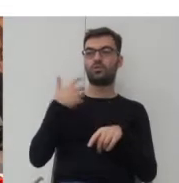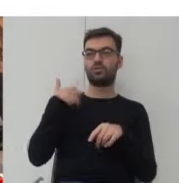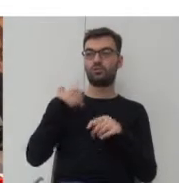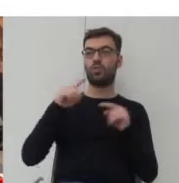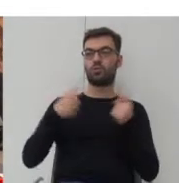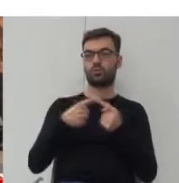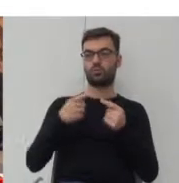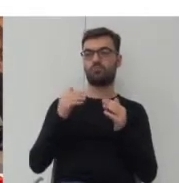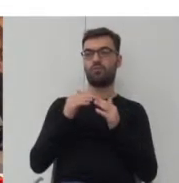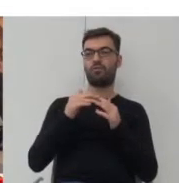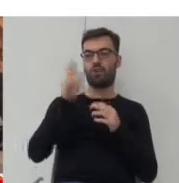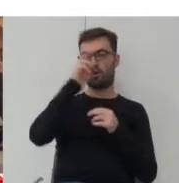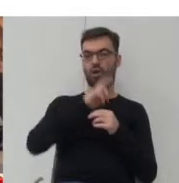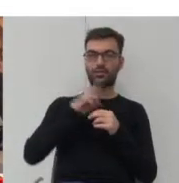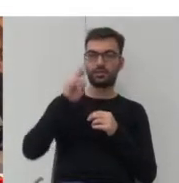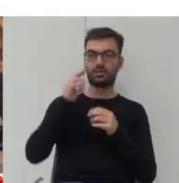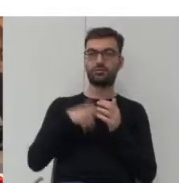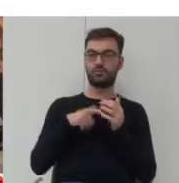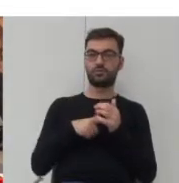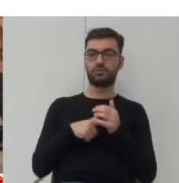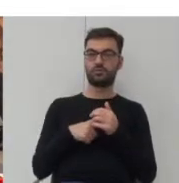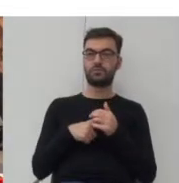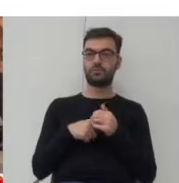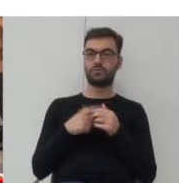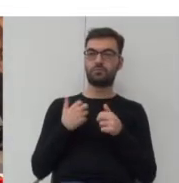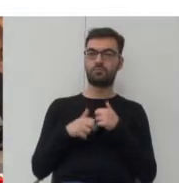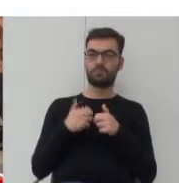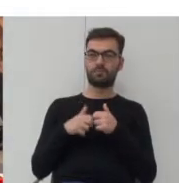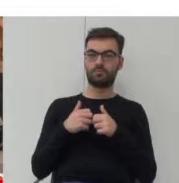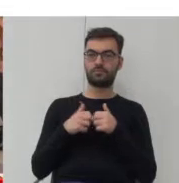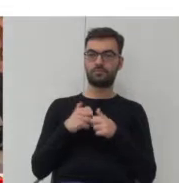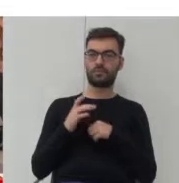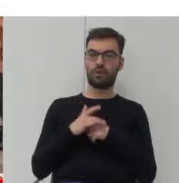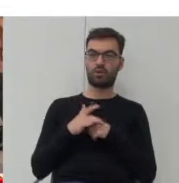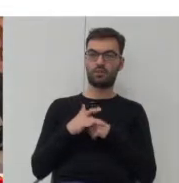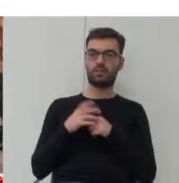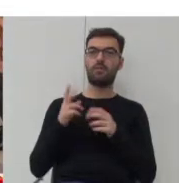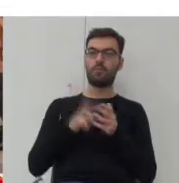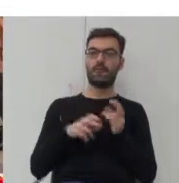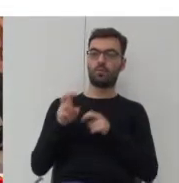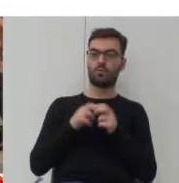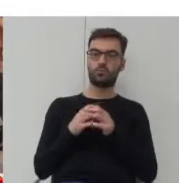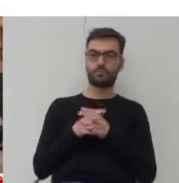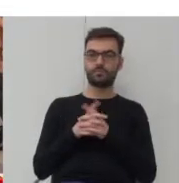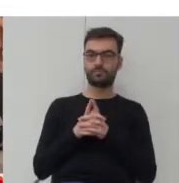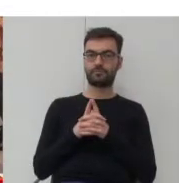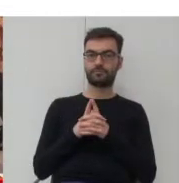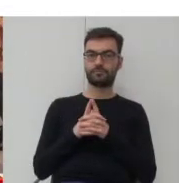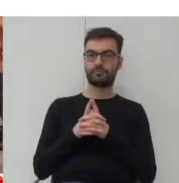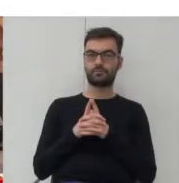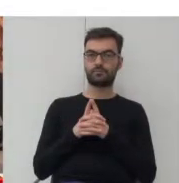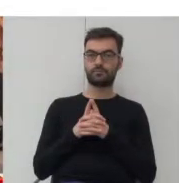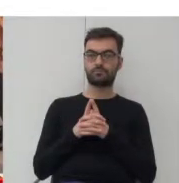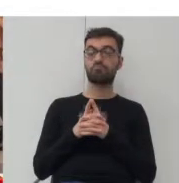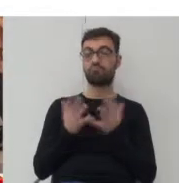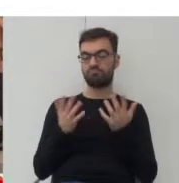krótszą niż pokolenie rodziców i to jest jednym z tego kluczowych konsekwencji jest to właśnie brak ruchu i z badań